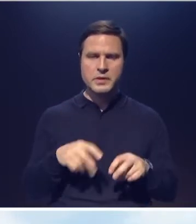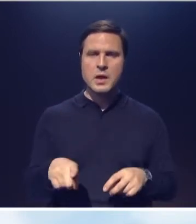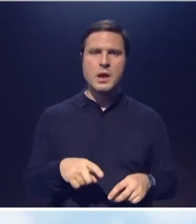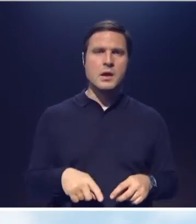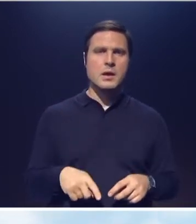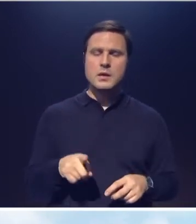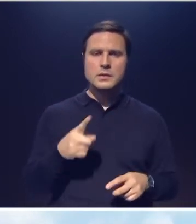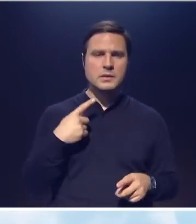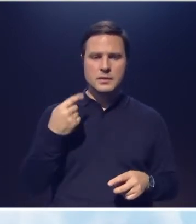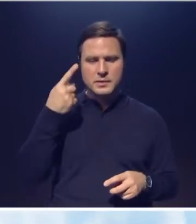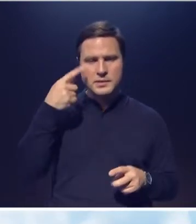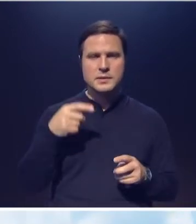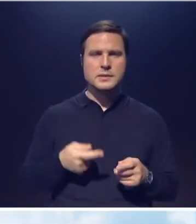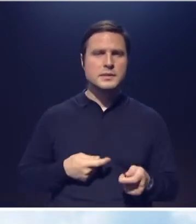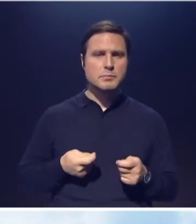Просто вообще.